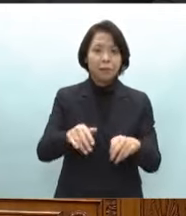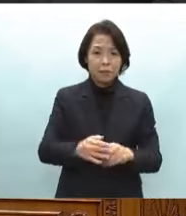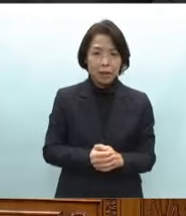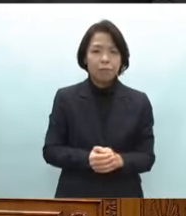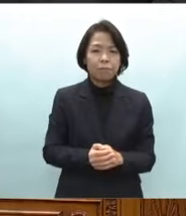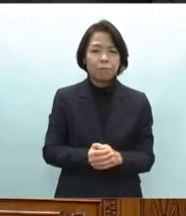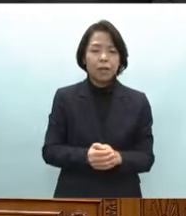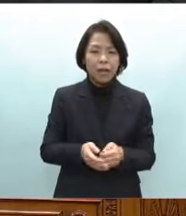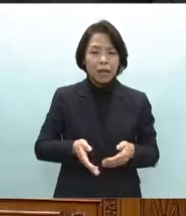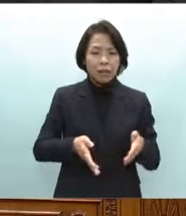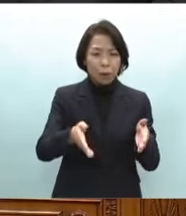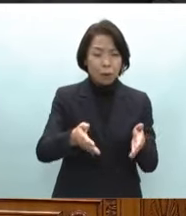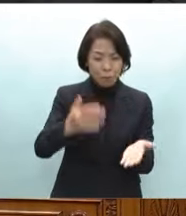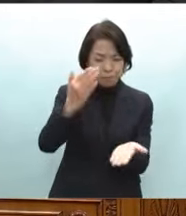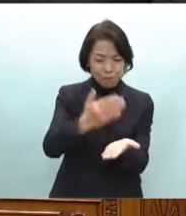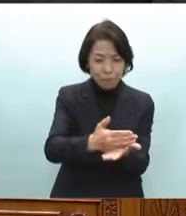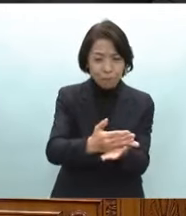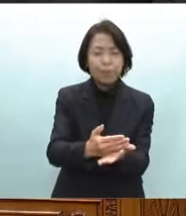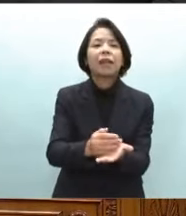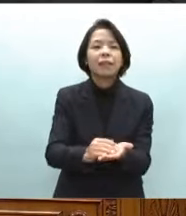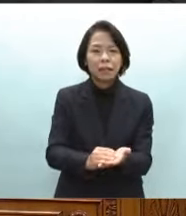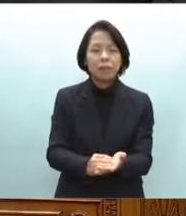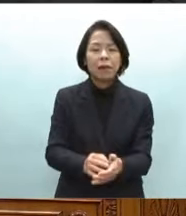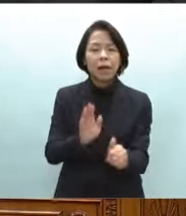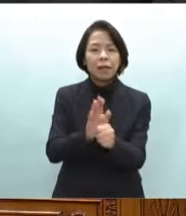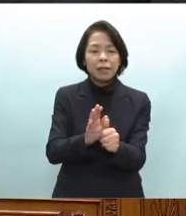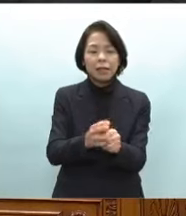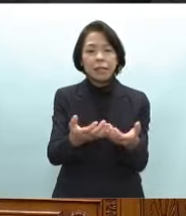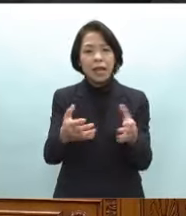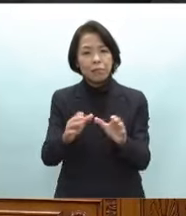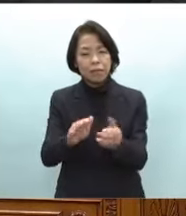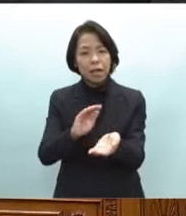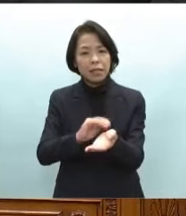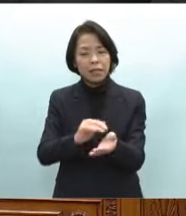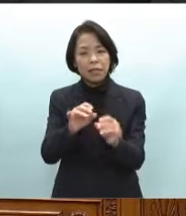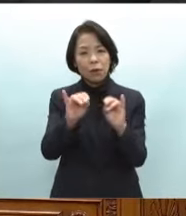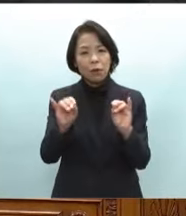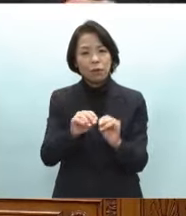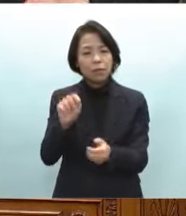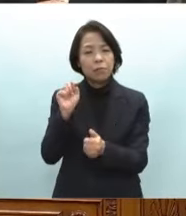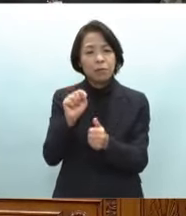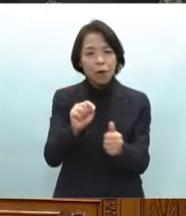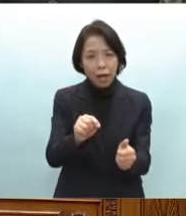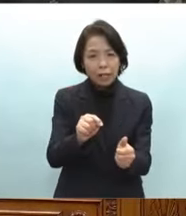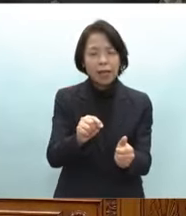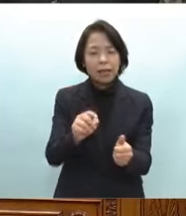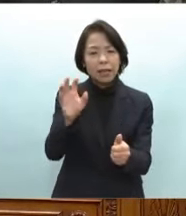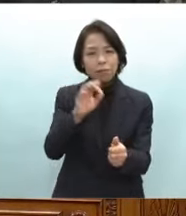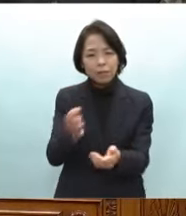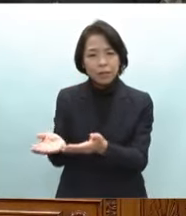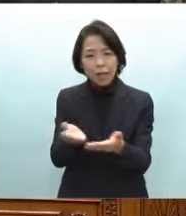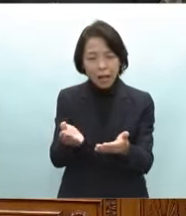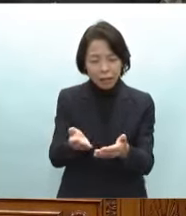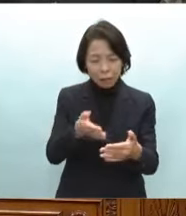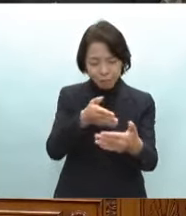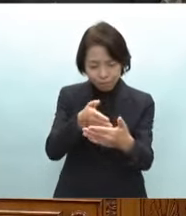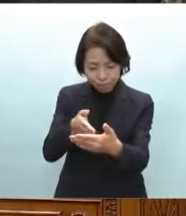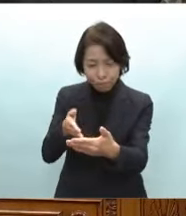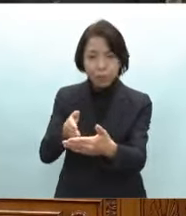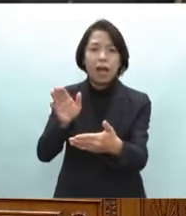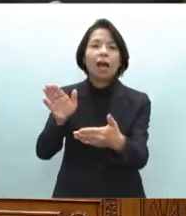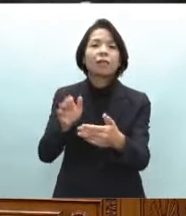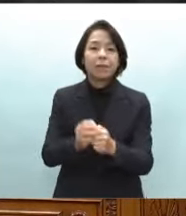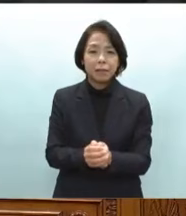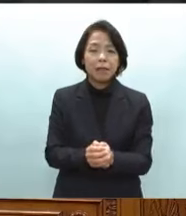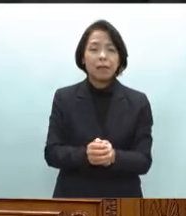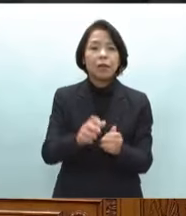道路も寸断され支援部隊や医療チームの派遣生活物資の犯人は困難を極めましたそのよう